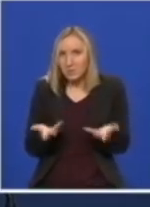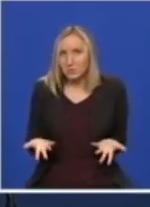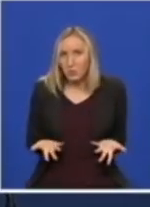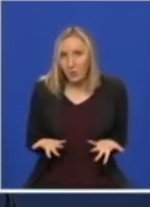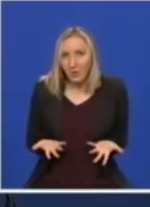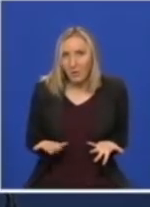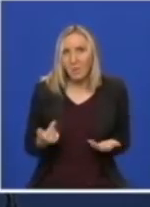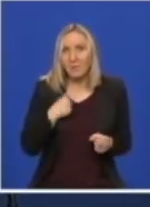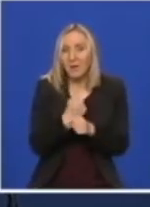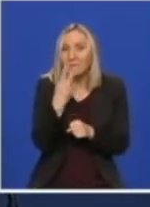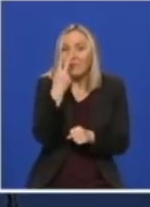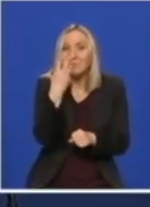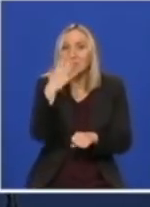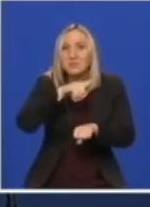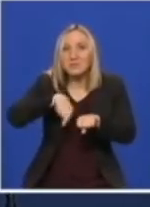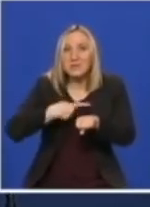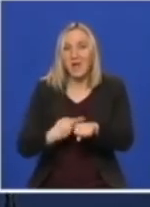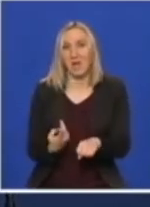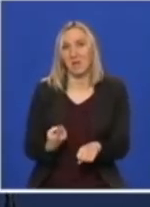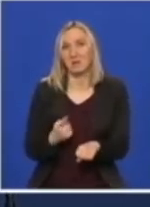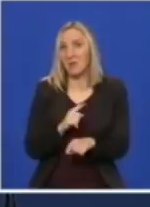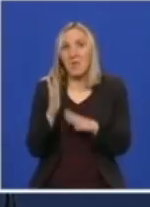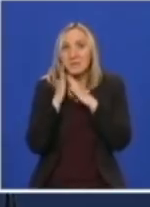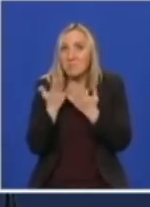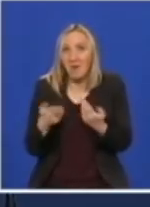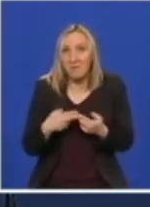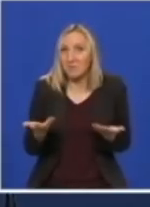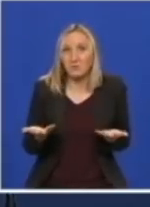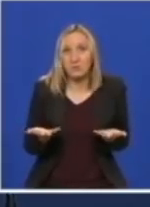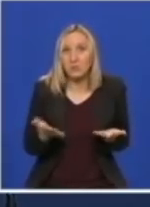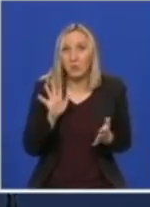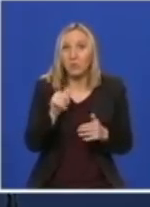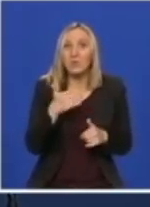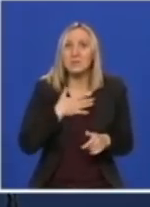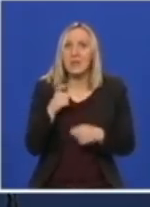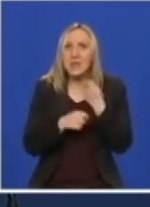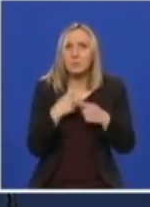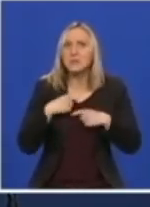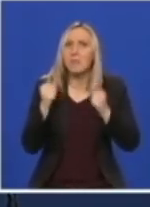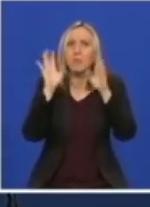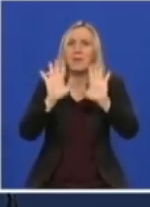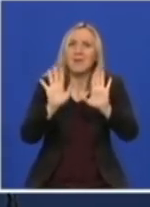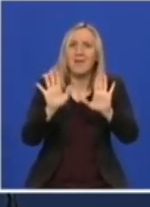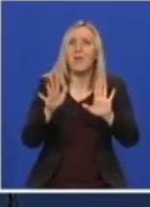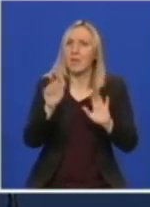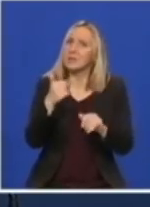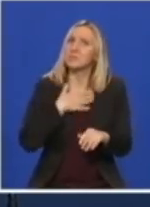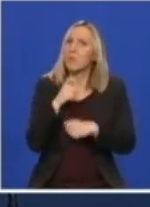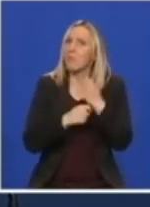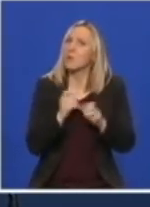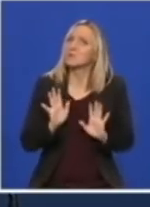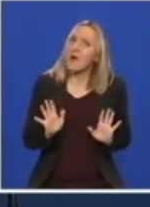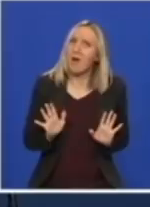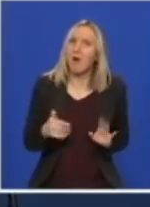praktično radimo 24 sata, gotovo i da i ne spavamo. To jeste naš posao. Ne bunimo se. To jeste naš posao.